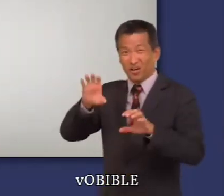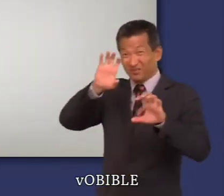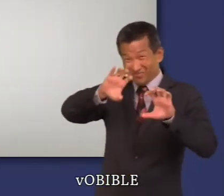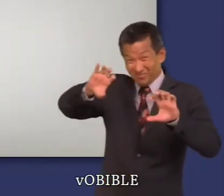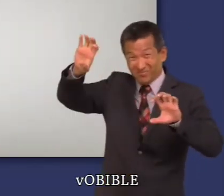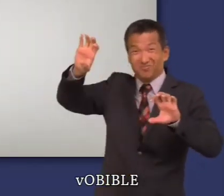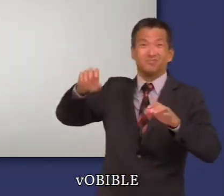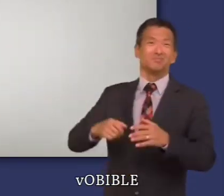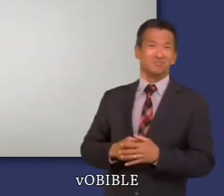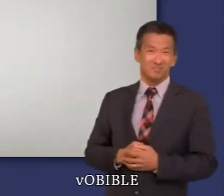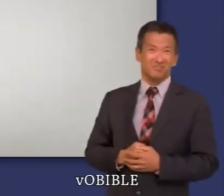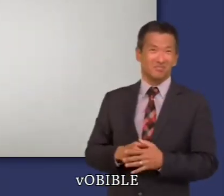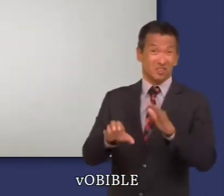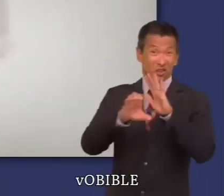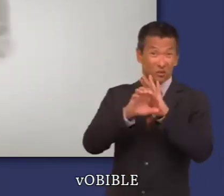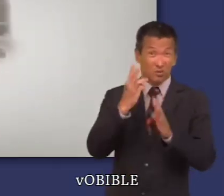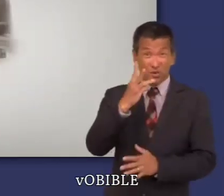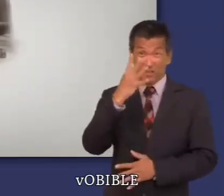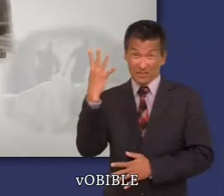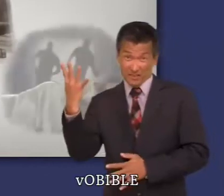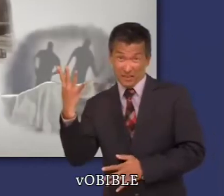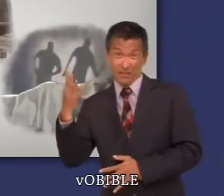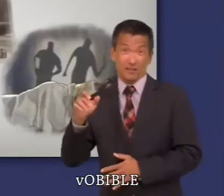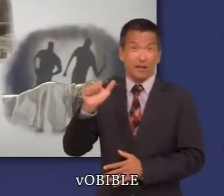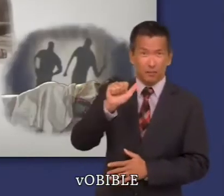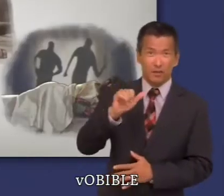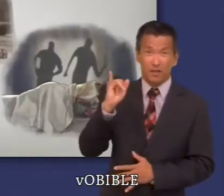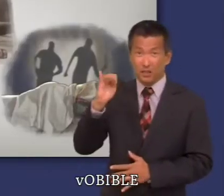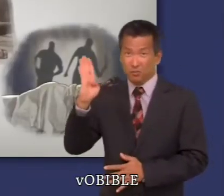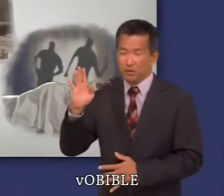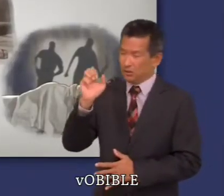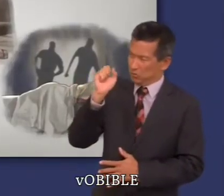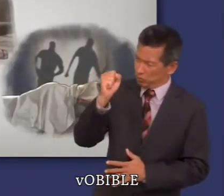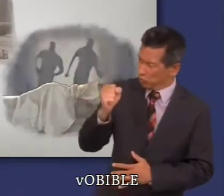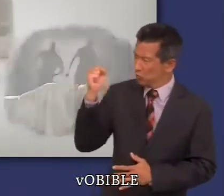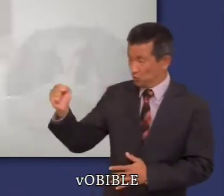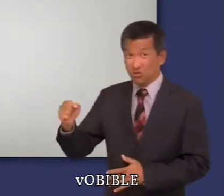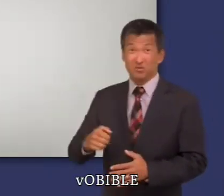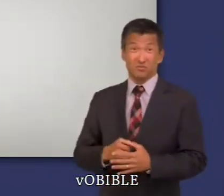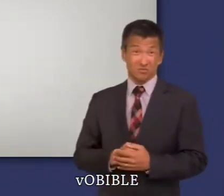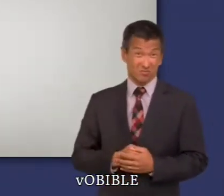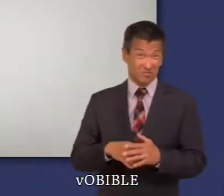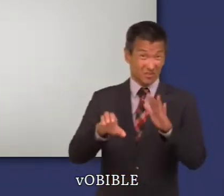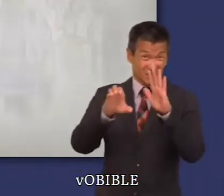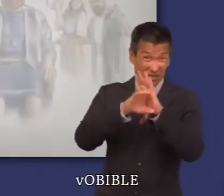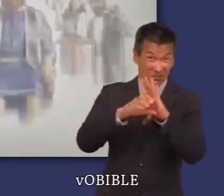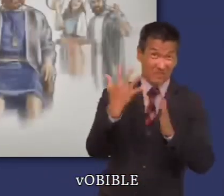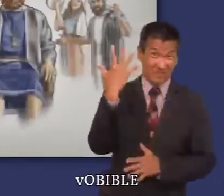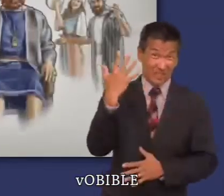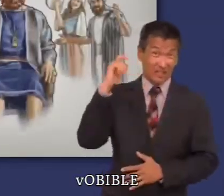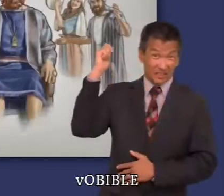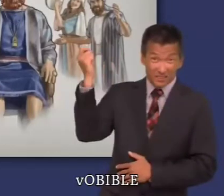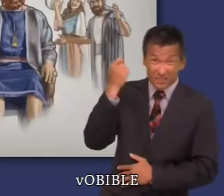Mais dans les chapitres 3 et 4, Abner et Ish-Bochet sont mis à mort et dans le chapitre suivant, le